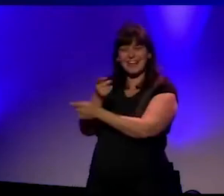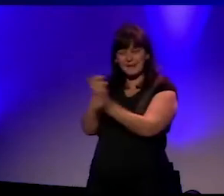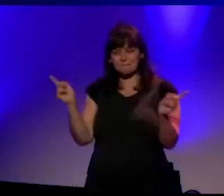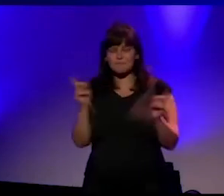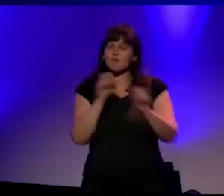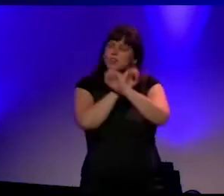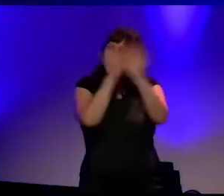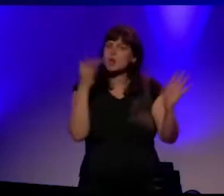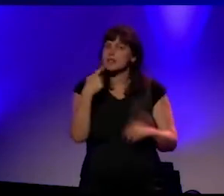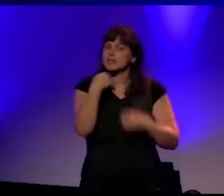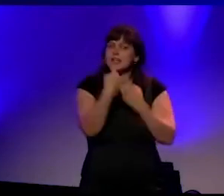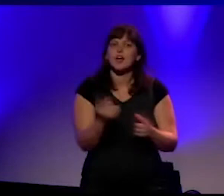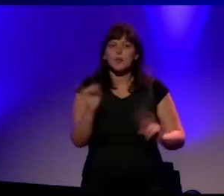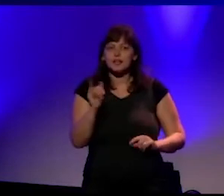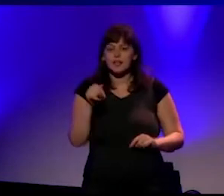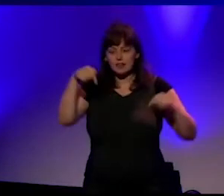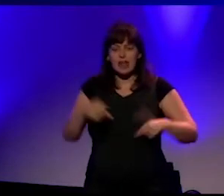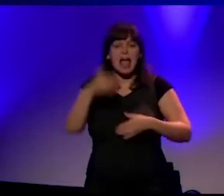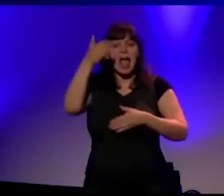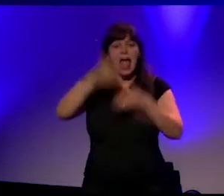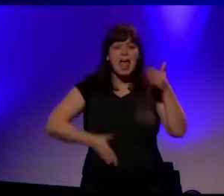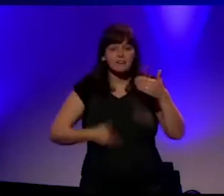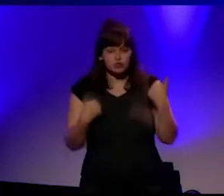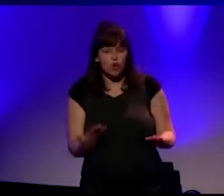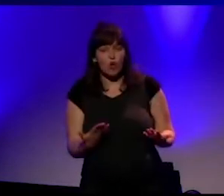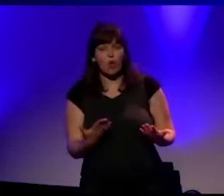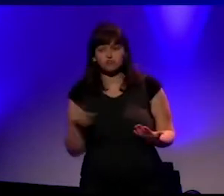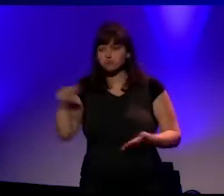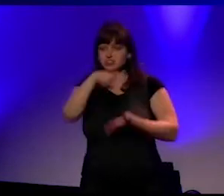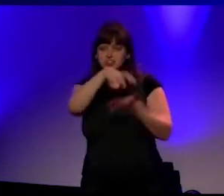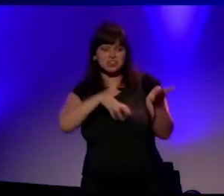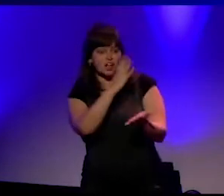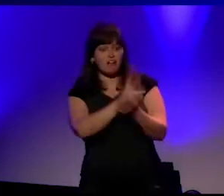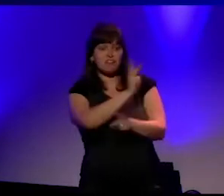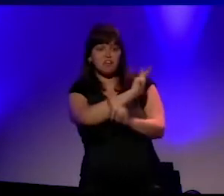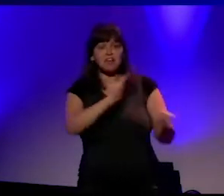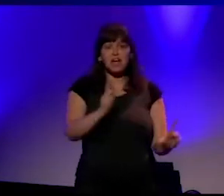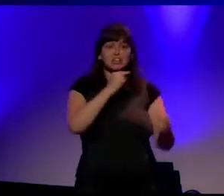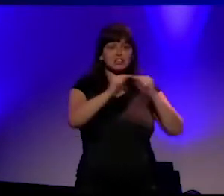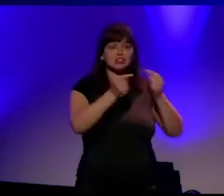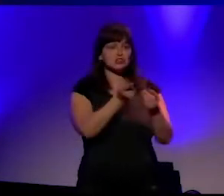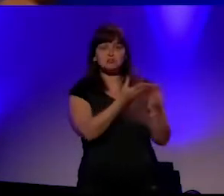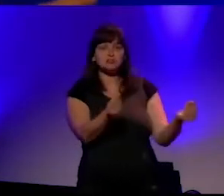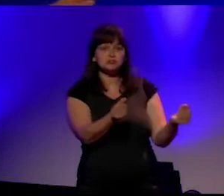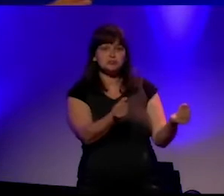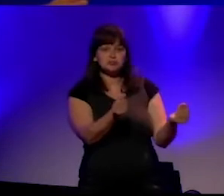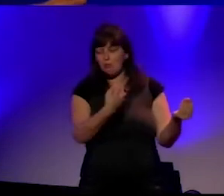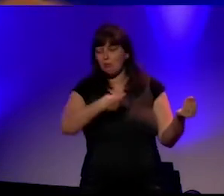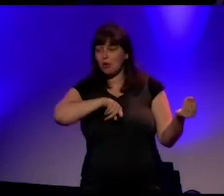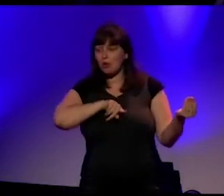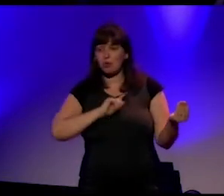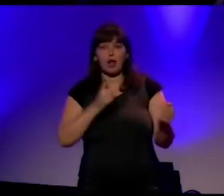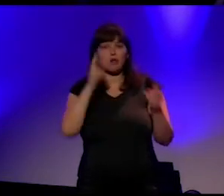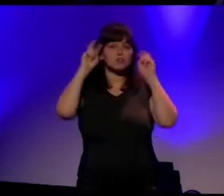duidelijk willen bekleintonen dat dit geen eindpunt is. Deze tekst is niet het eindpunt van een discussie waar de universitaire gemeenschap is